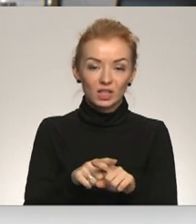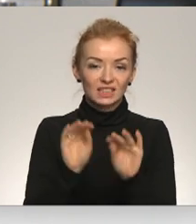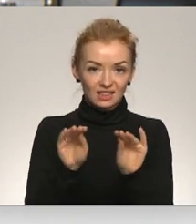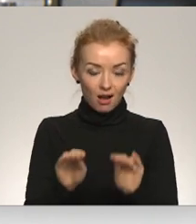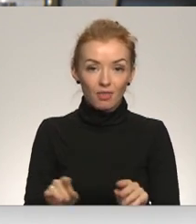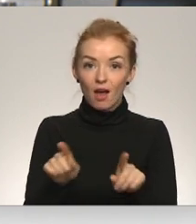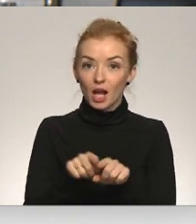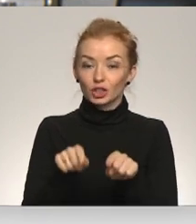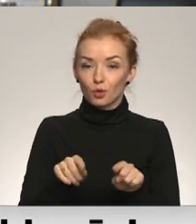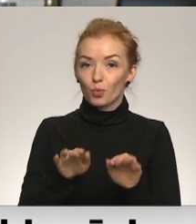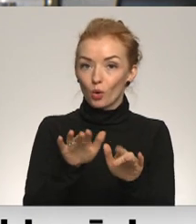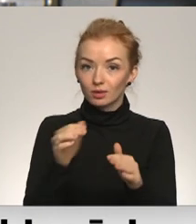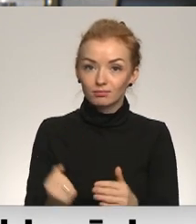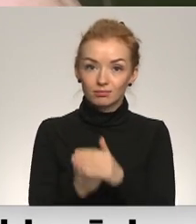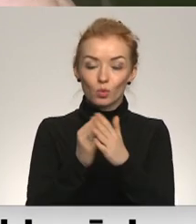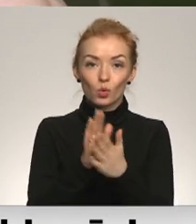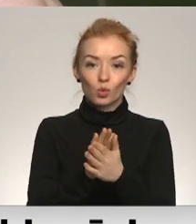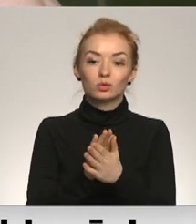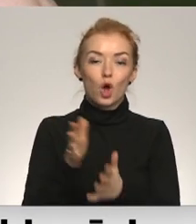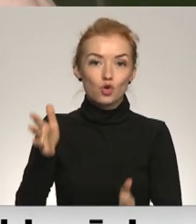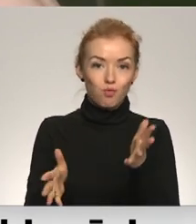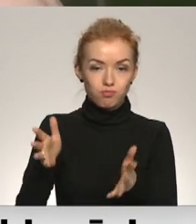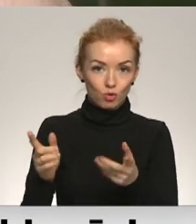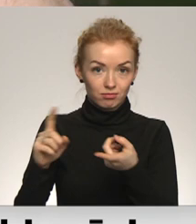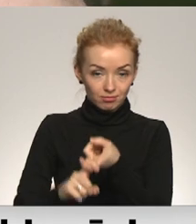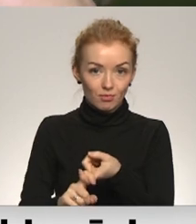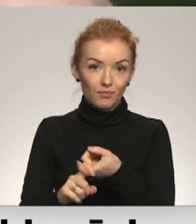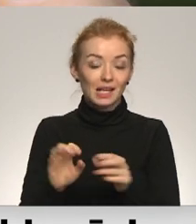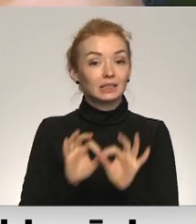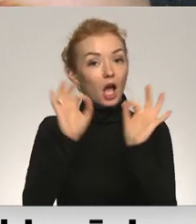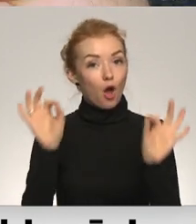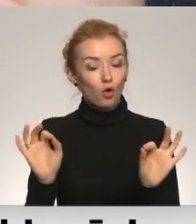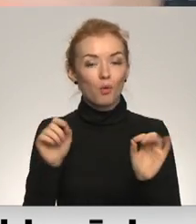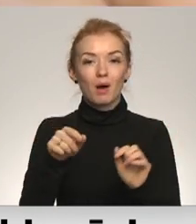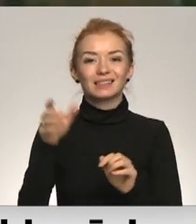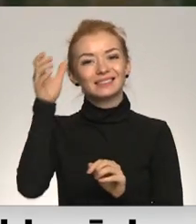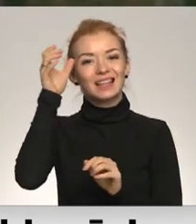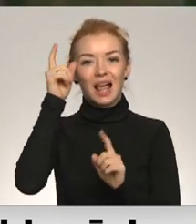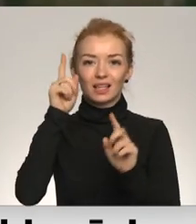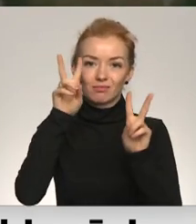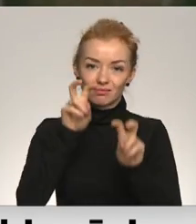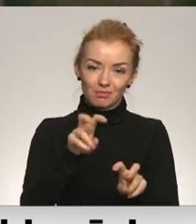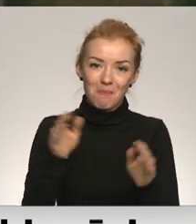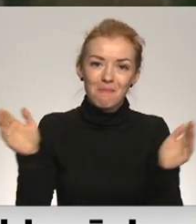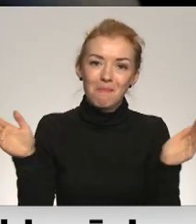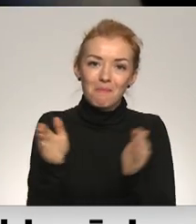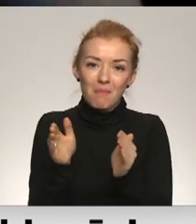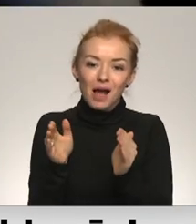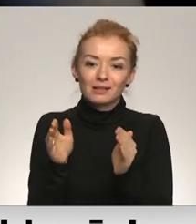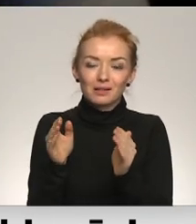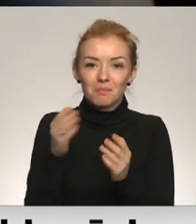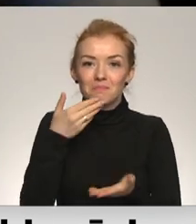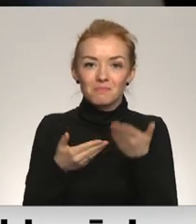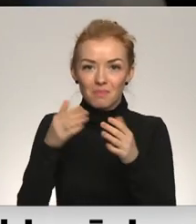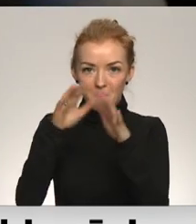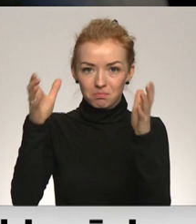Pie tam šis process tiks balstīts uz mākslīgā intelektu iespējām. Sākumā tas notiks zinātniskā līmenī maza tilpuma reaktoros